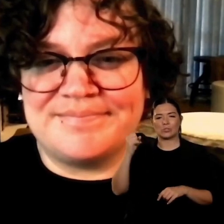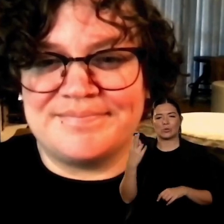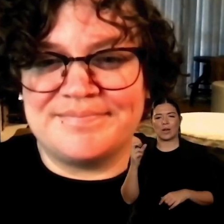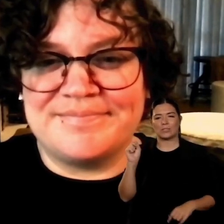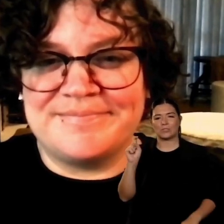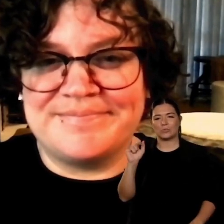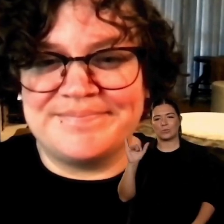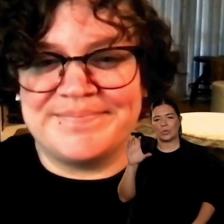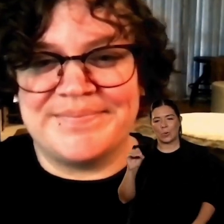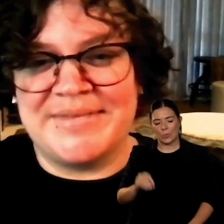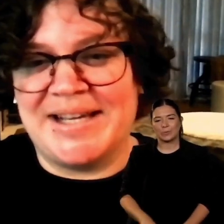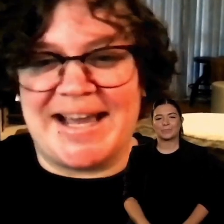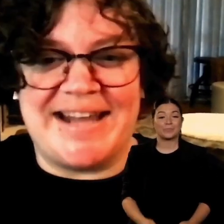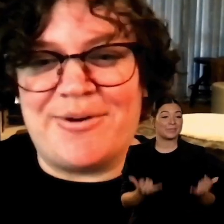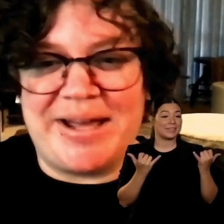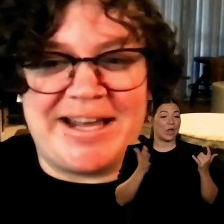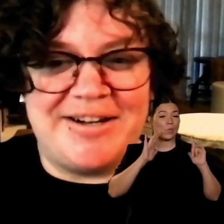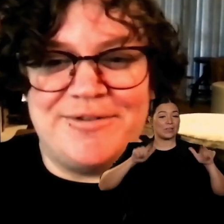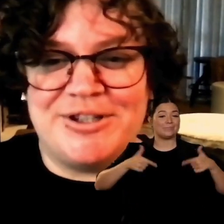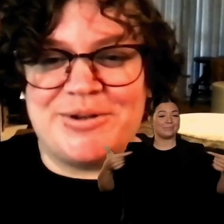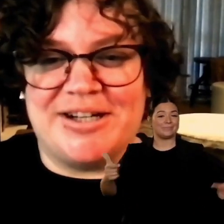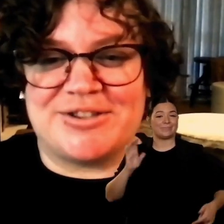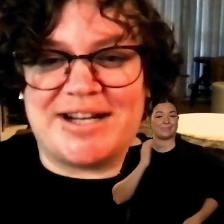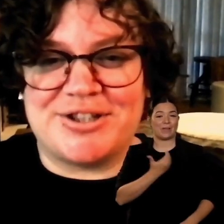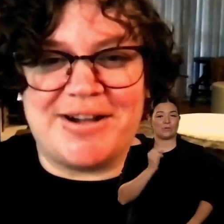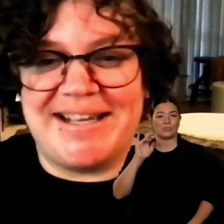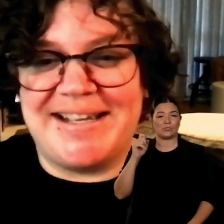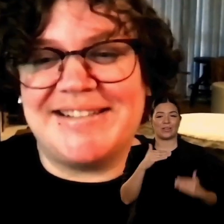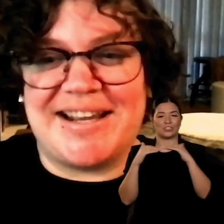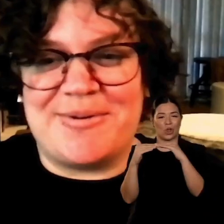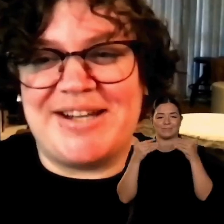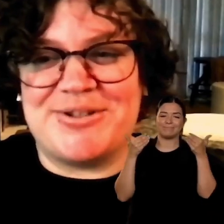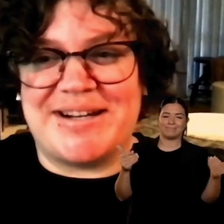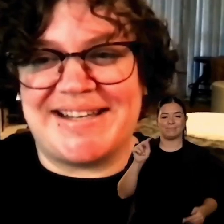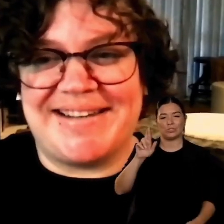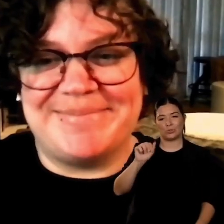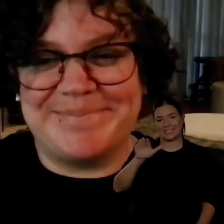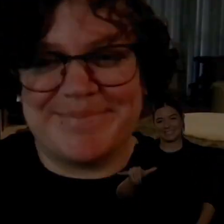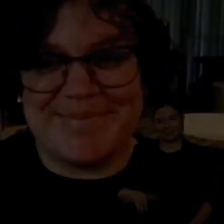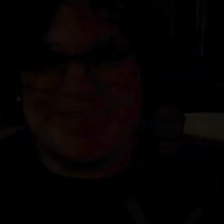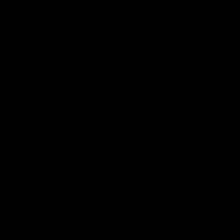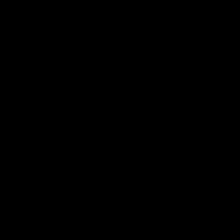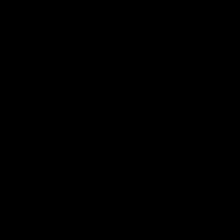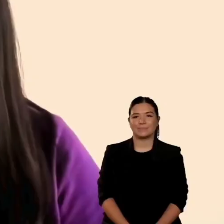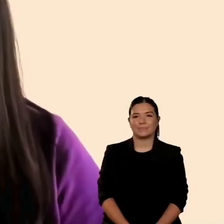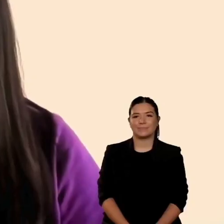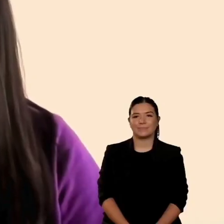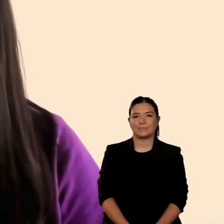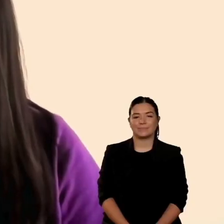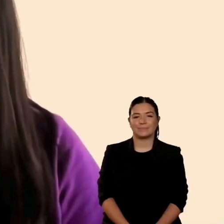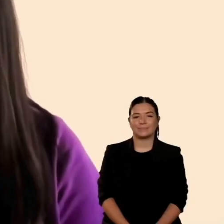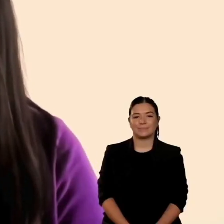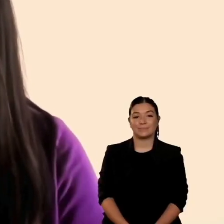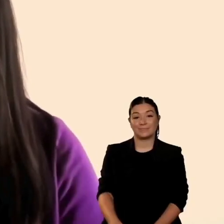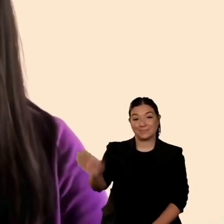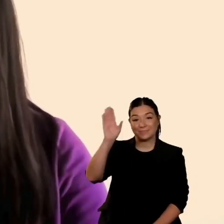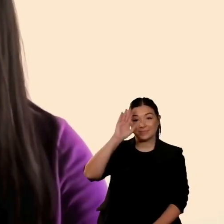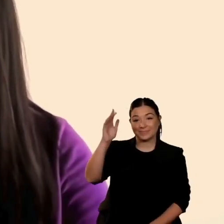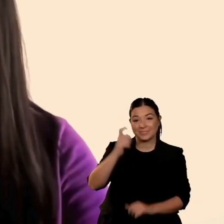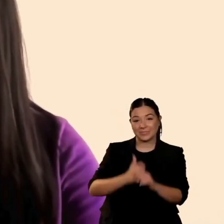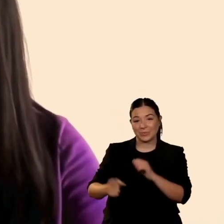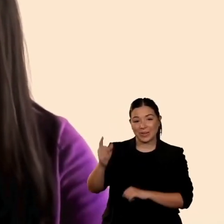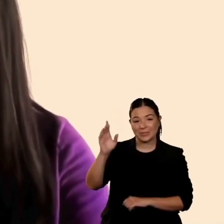buongiorno a tutti sono crazy trunk sono gerente di diffusione partecipazione per poter